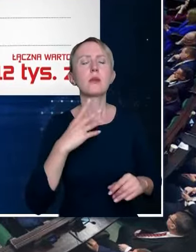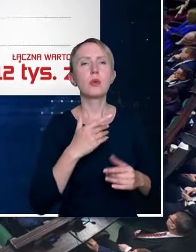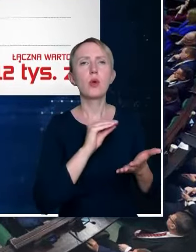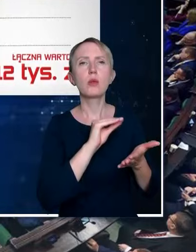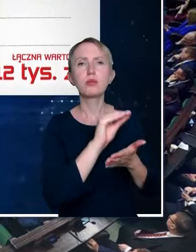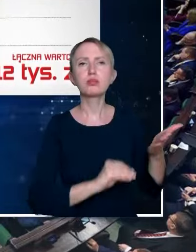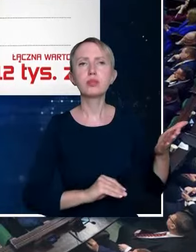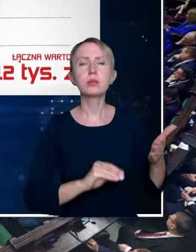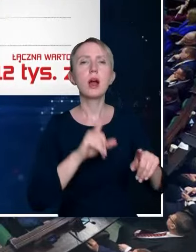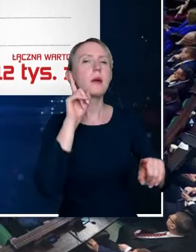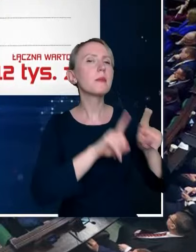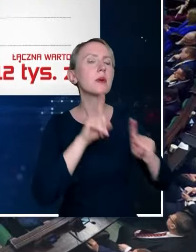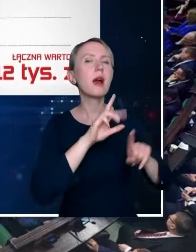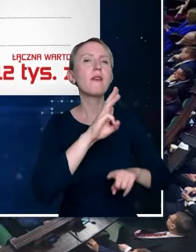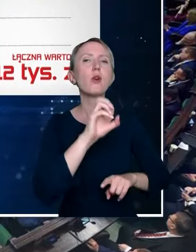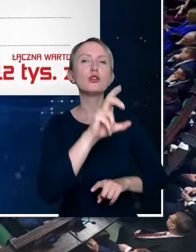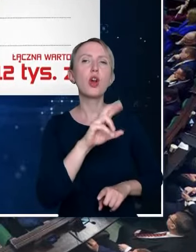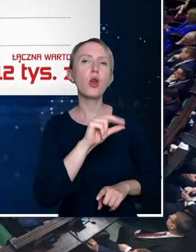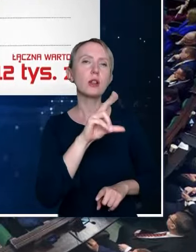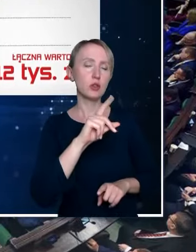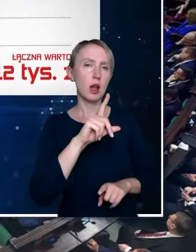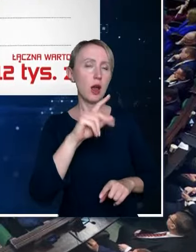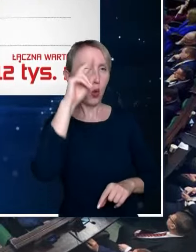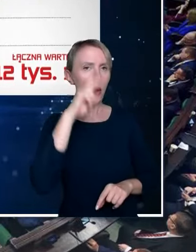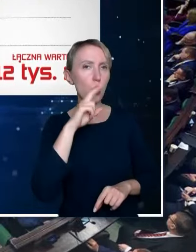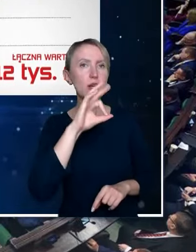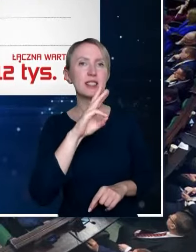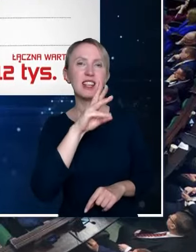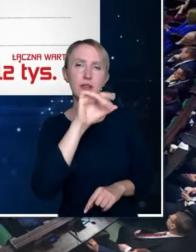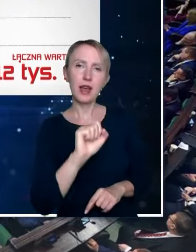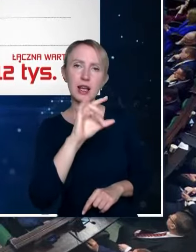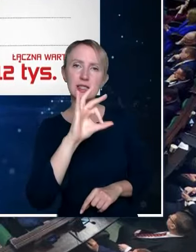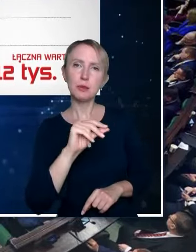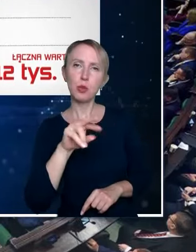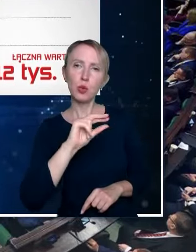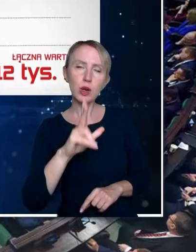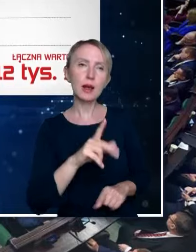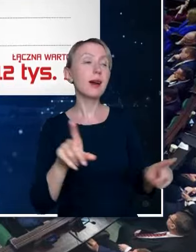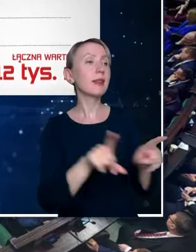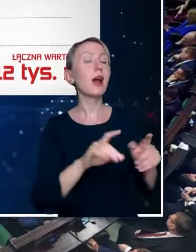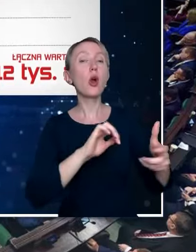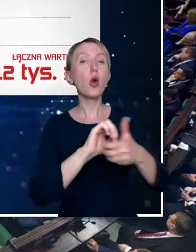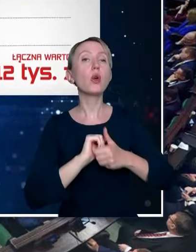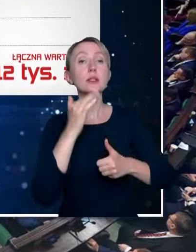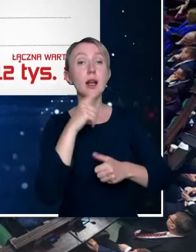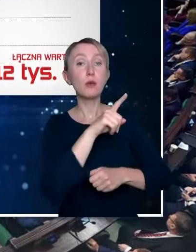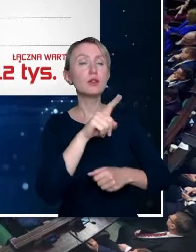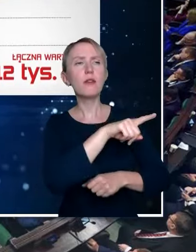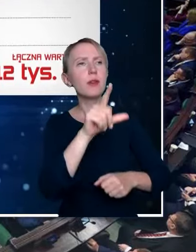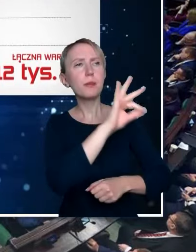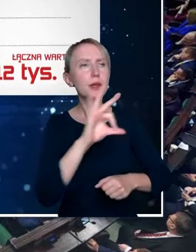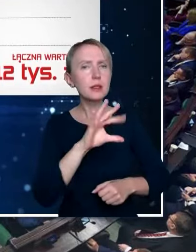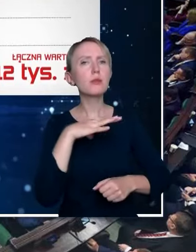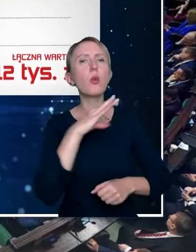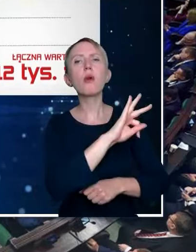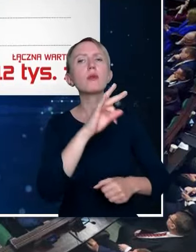Wojciecha Olejniczaka, o ojcu Sylwii Spurek. Ale z drugiej strony ta sama koalicja mówi, że to wy jako PiS obsadziliście